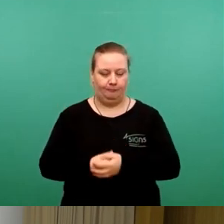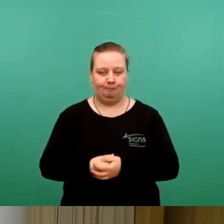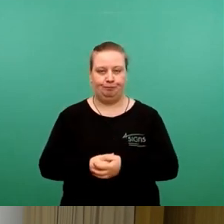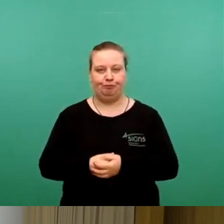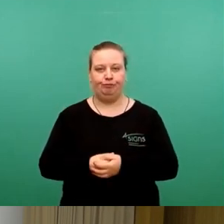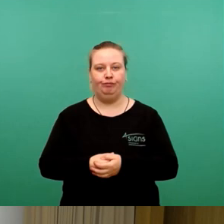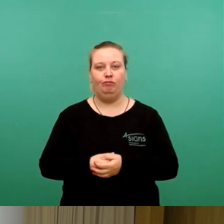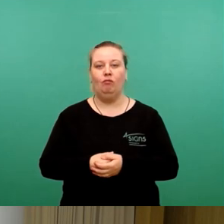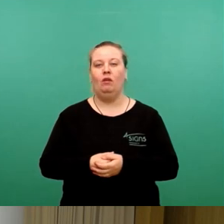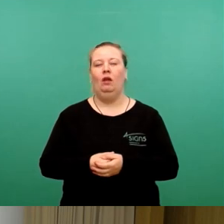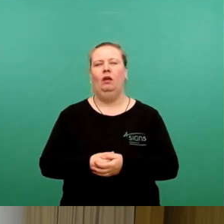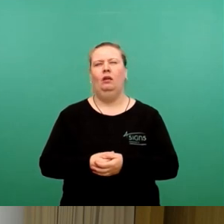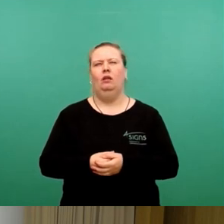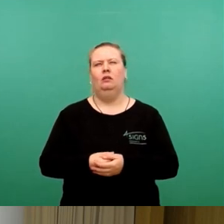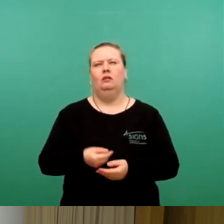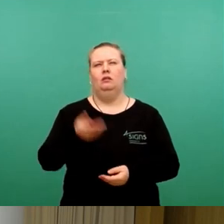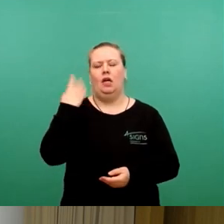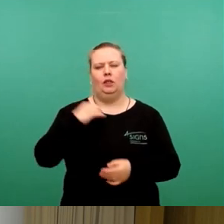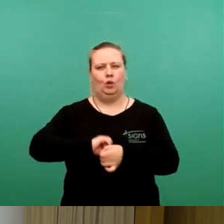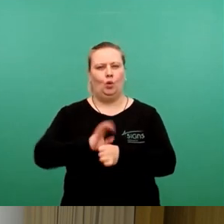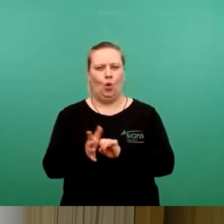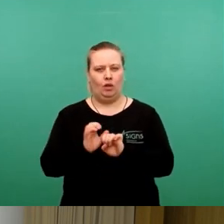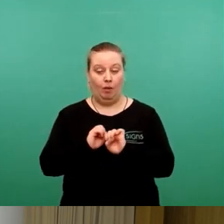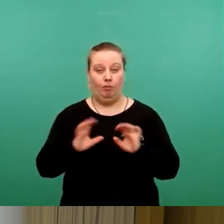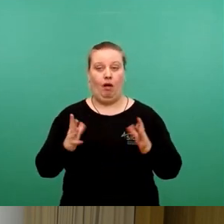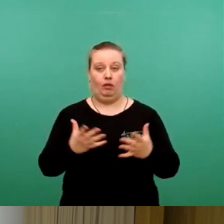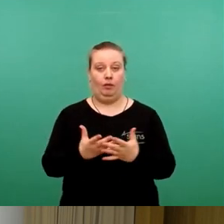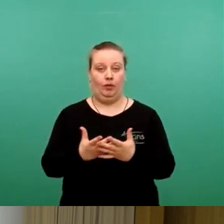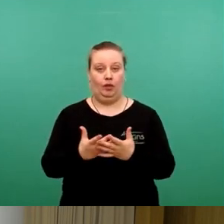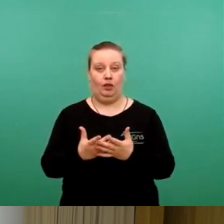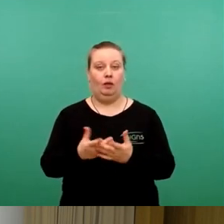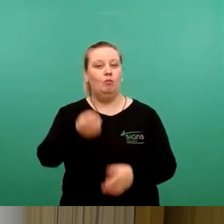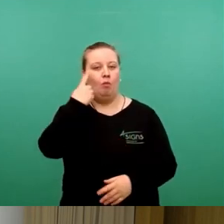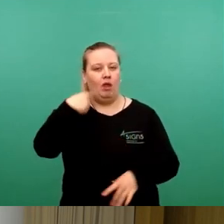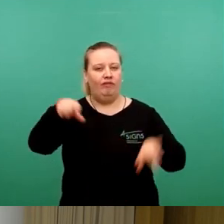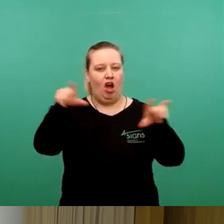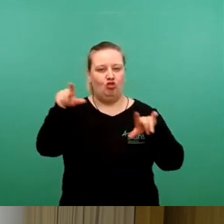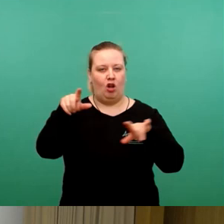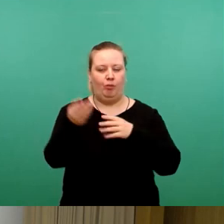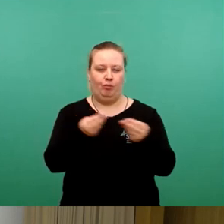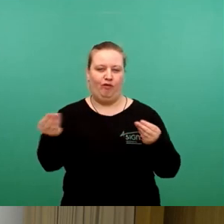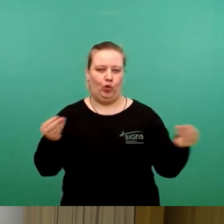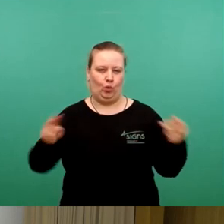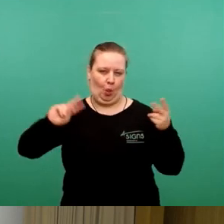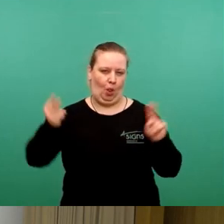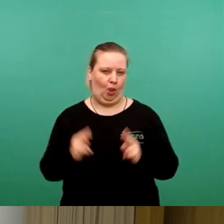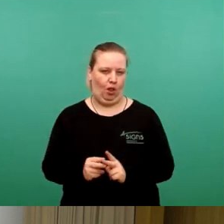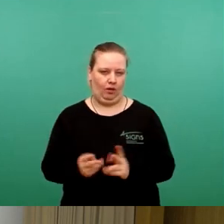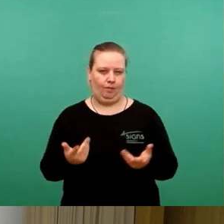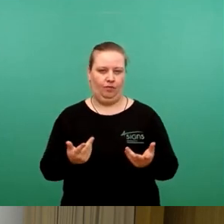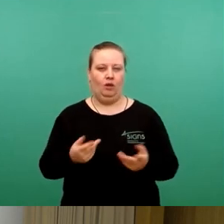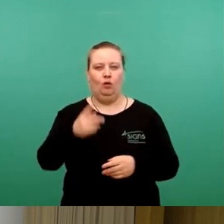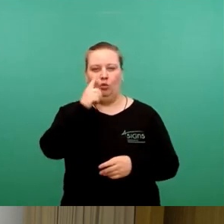Seit Beginn der Corona-Pandemie wird allerdings auf die Bewirtung bei Veranstaltungen fast gänzlich verzichtet, wenn überhaupt werden